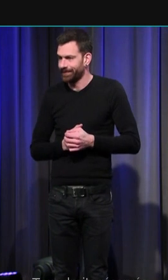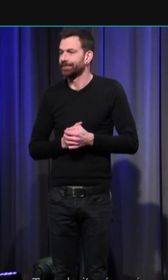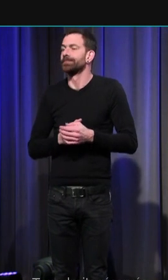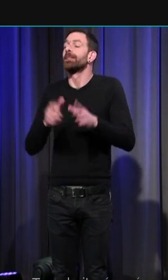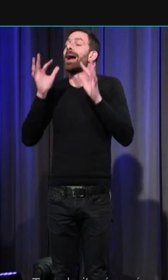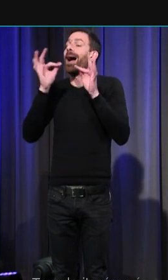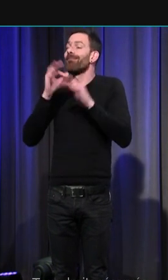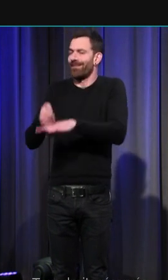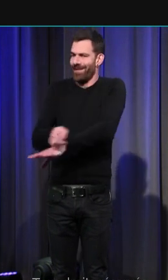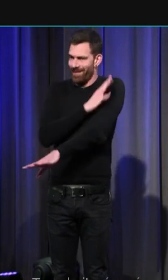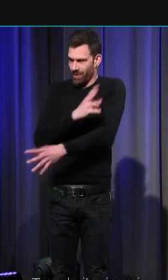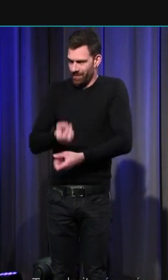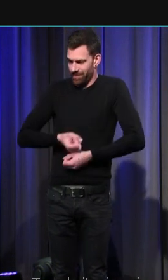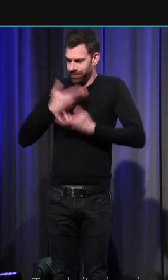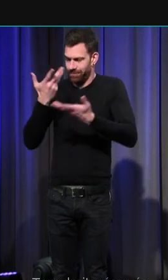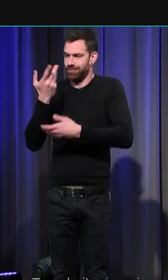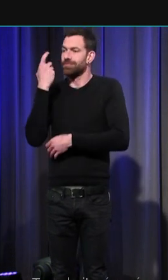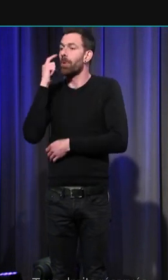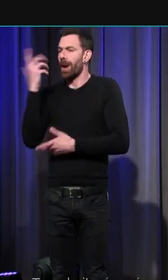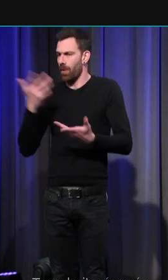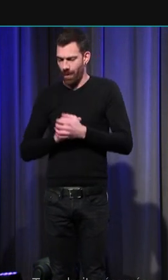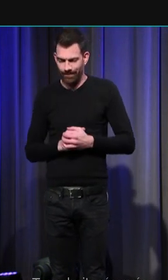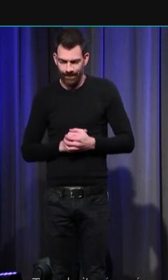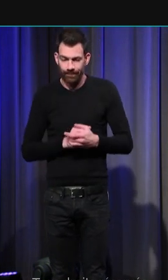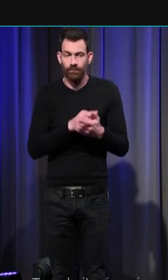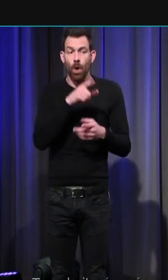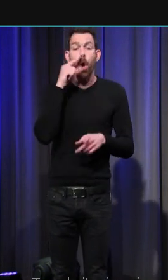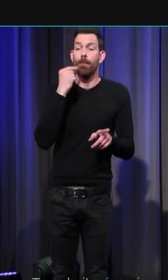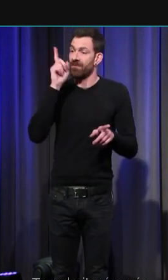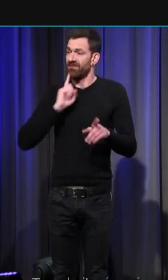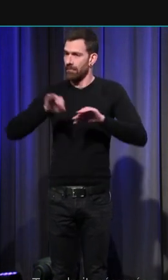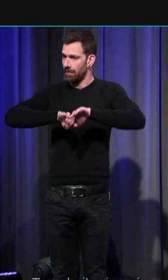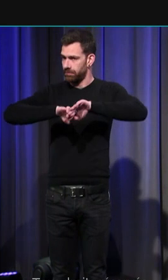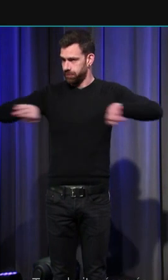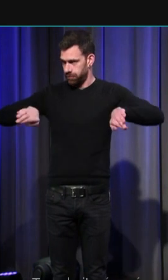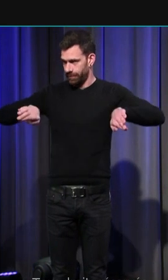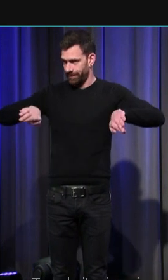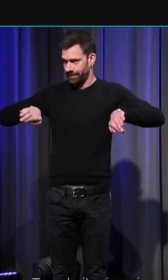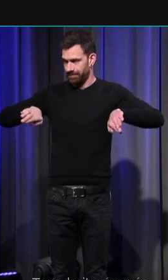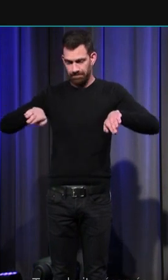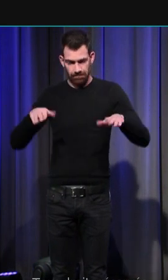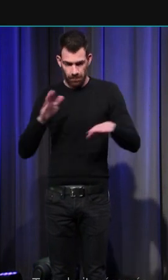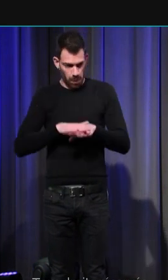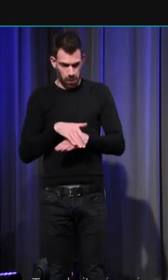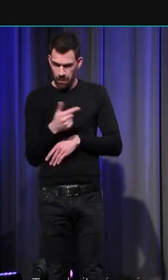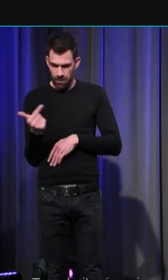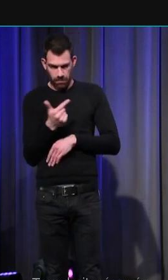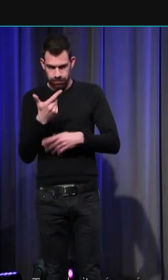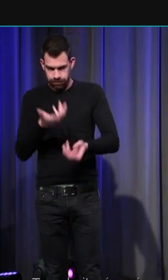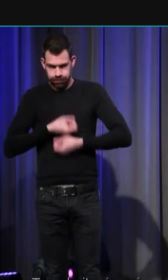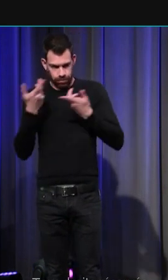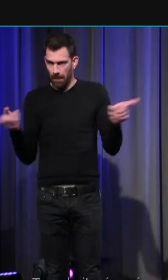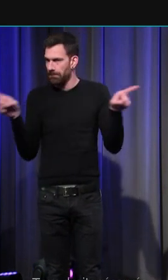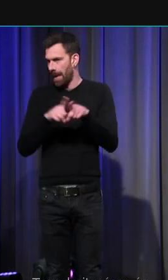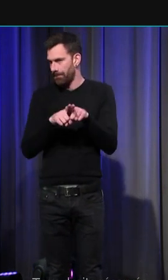on observe que si les hommes et les femmes ne se mélangent pas ils expriment leur douleur de la même façon